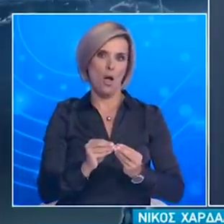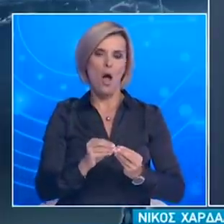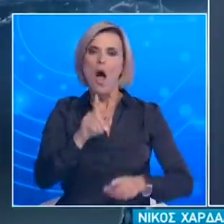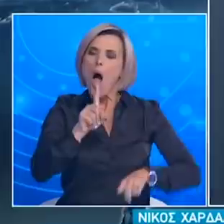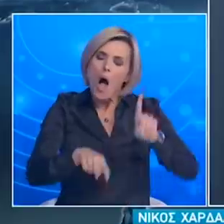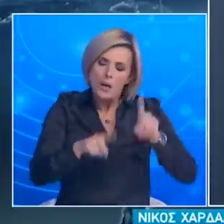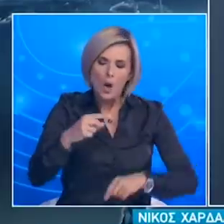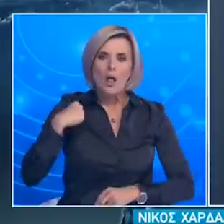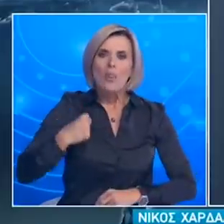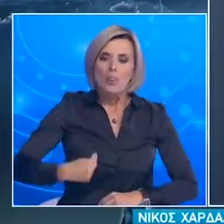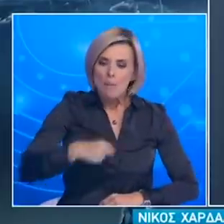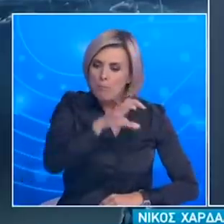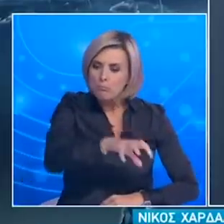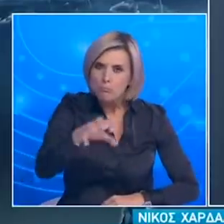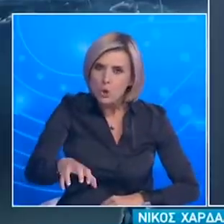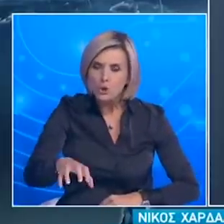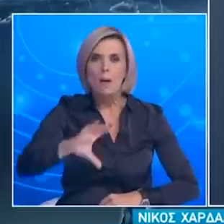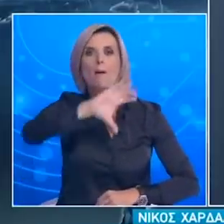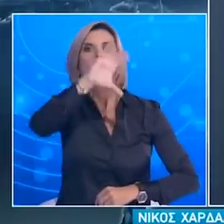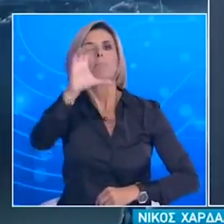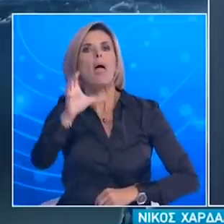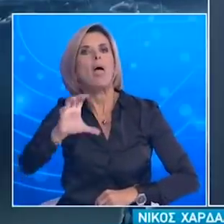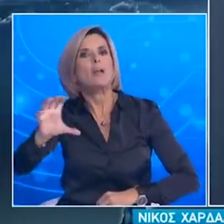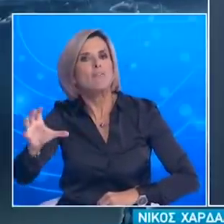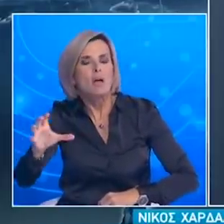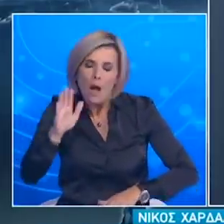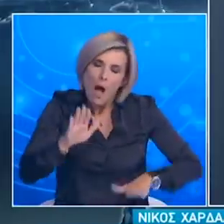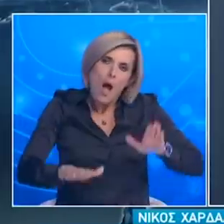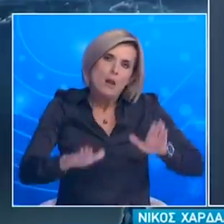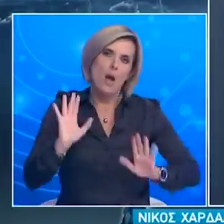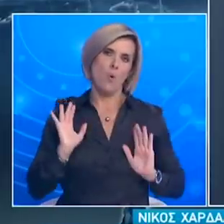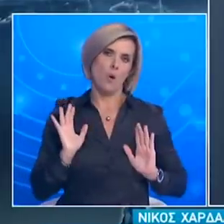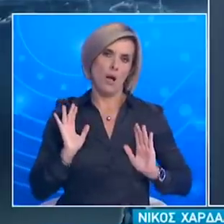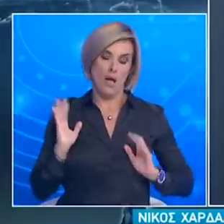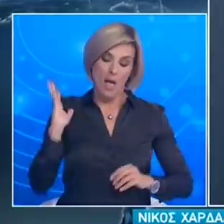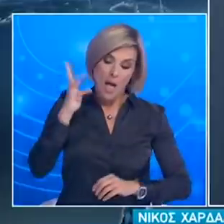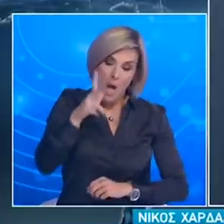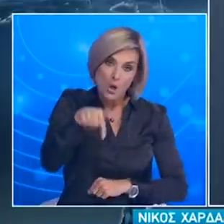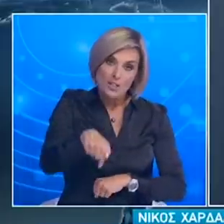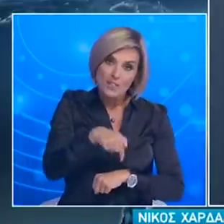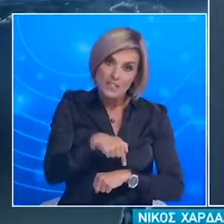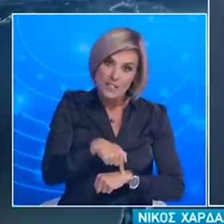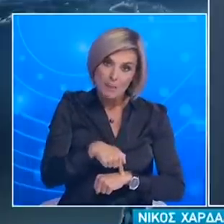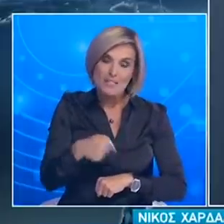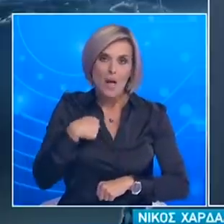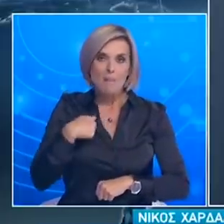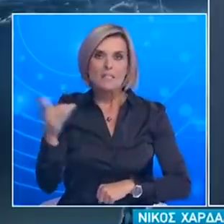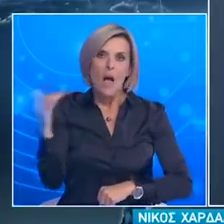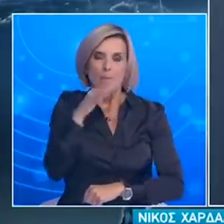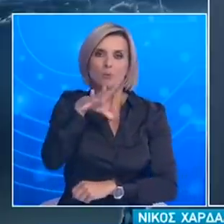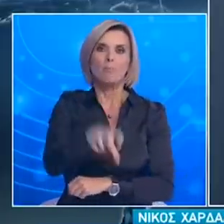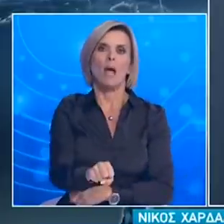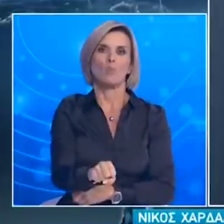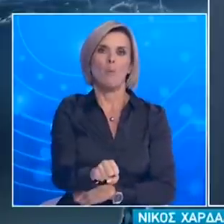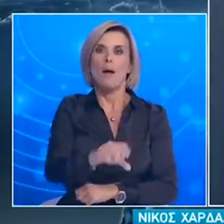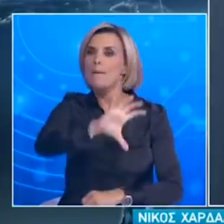δήμο μπορεί να είναι από περιφερειακή ενότητα σε περιφερειακή ενότητα αν μέχρι τώρα ό,τι έχουμε το έχουμε σταματήσει σε επίπεδο περιφερειακής ενότητας, έτσι